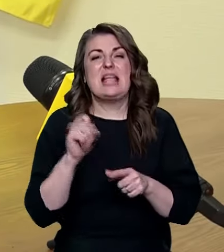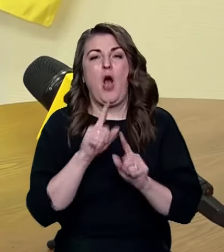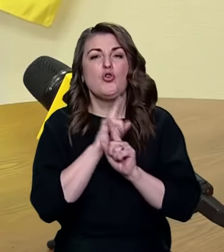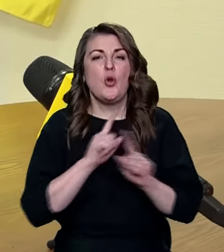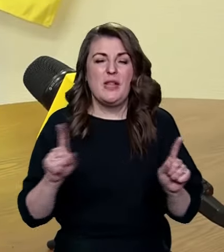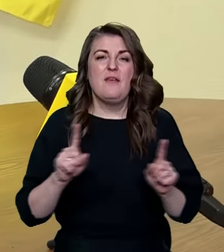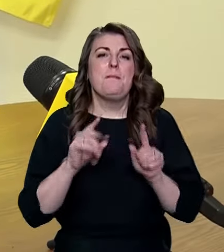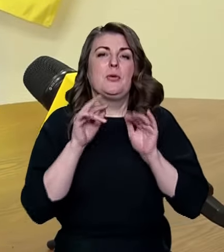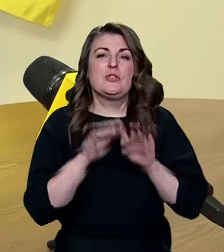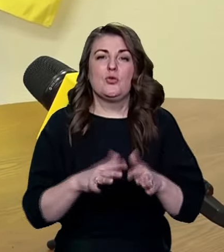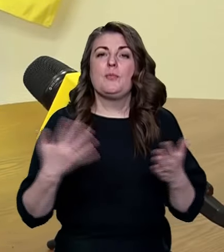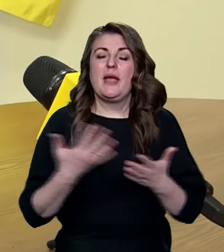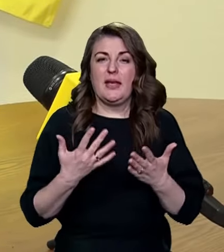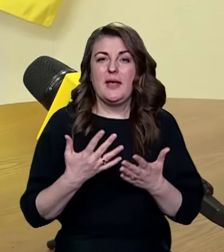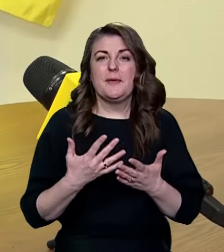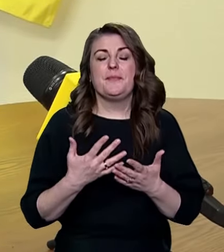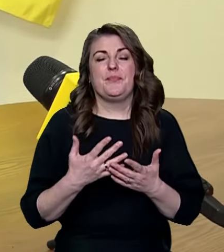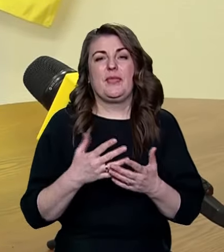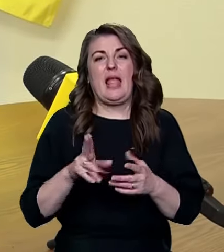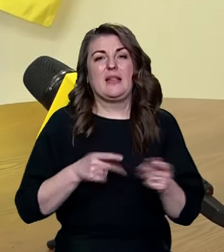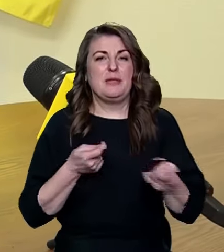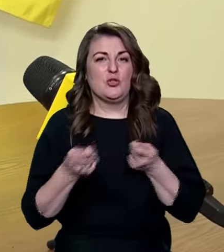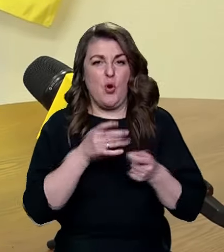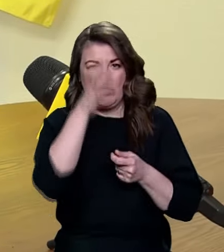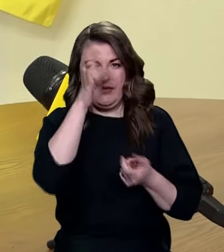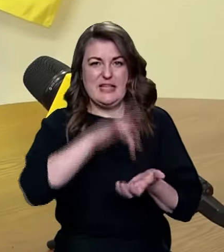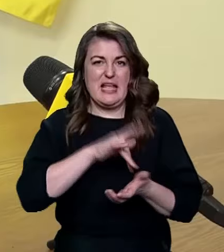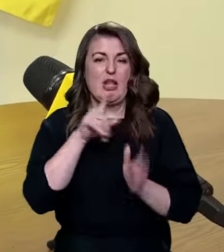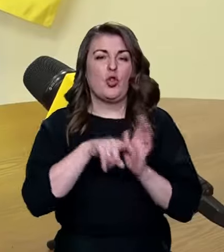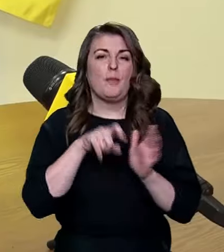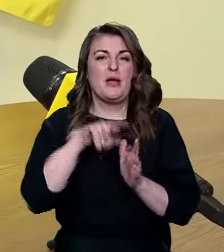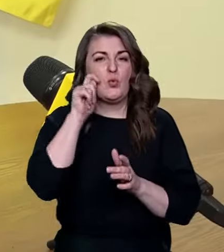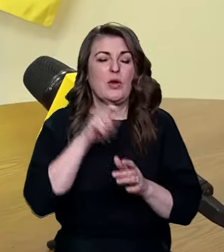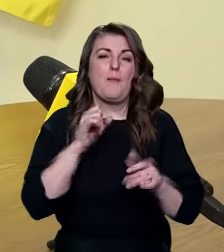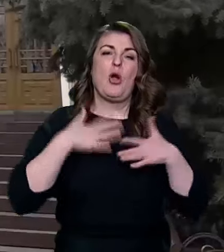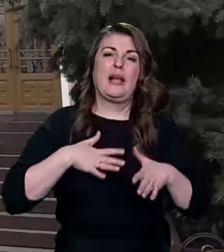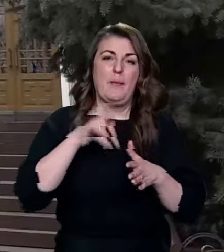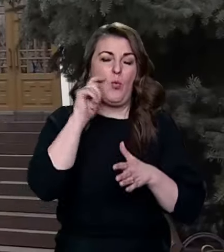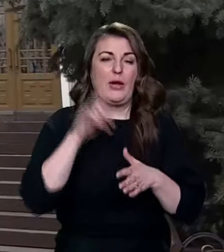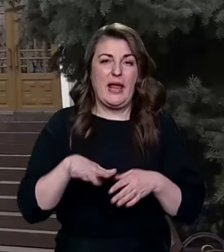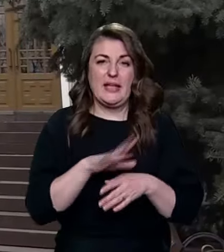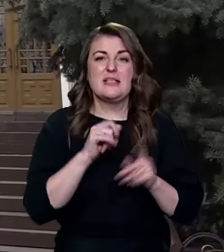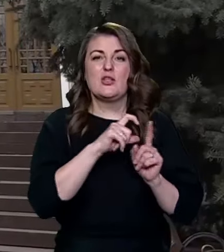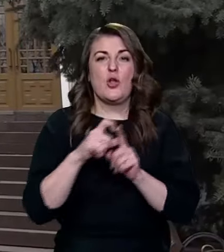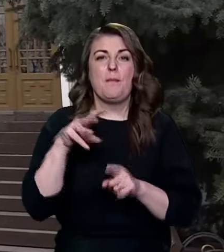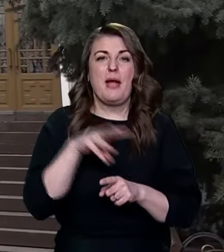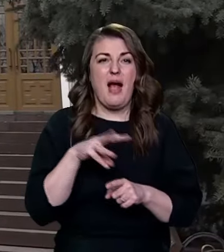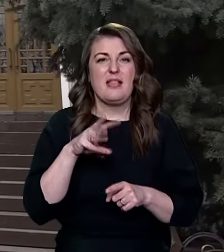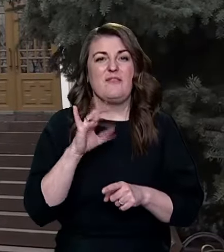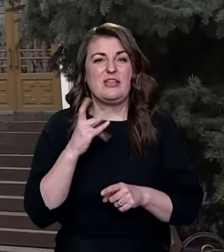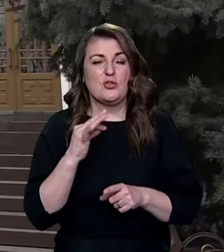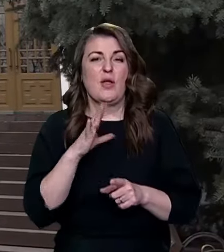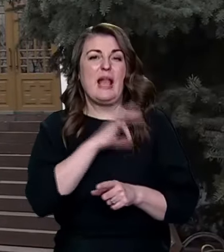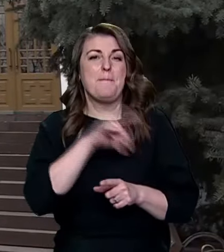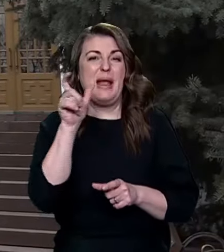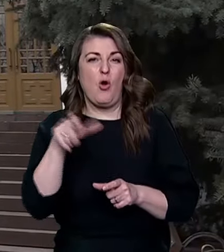процедурами, які адмініструє освітній центр Донбас-Україна або Крим-Україна. За словами Михайла Винницького, для